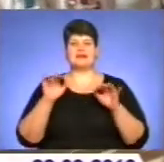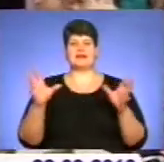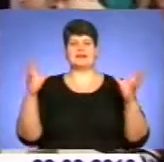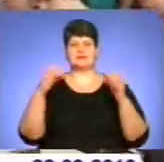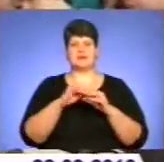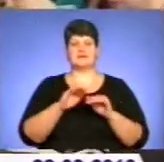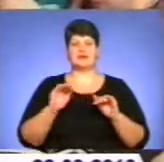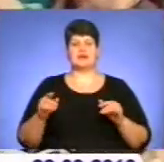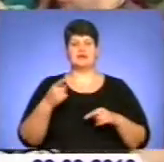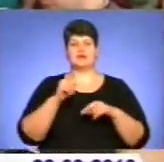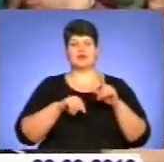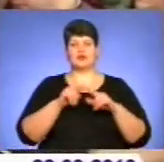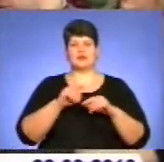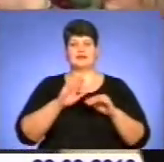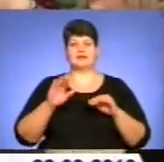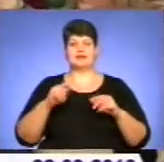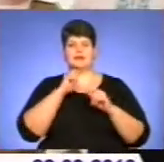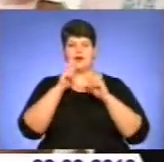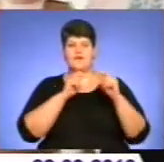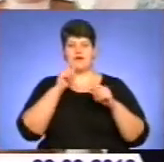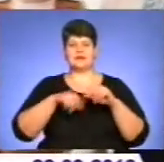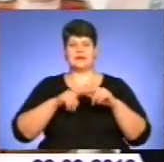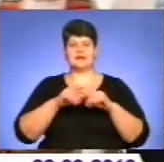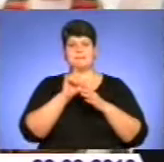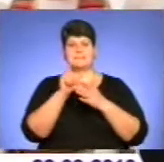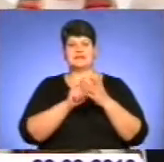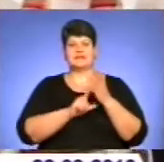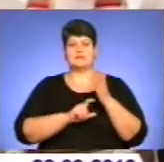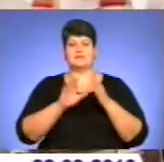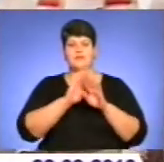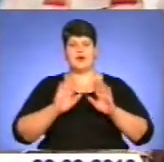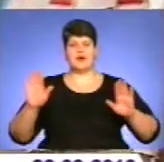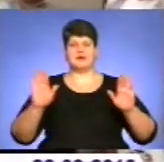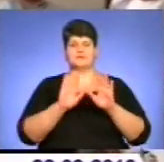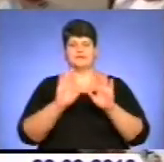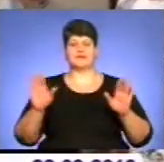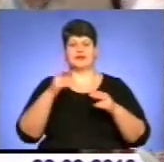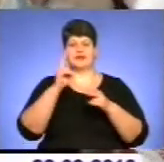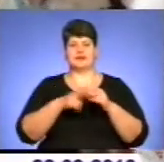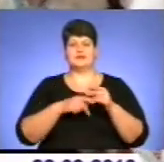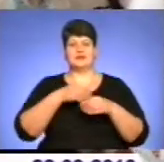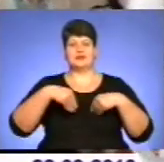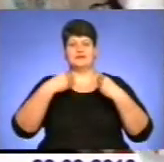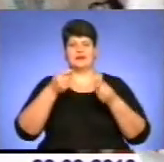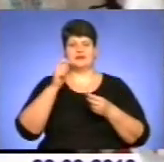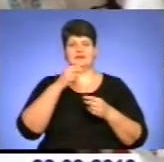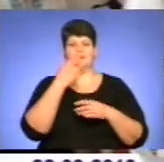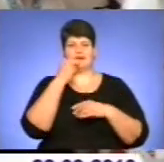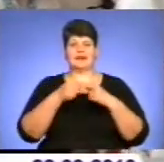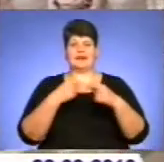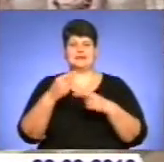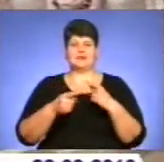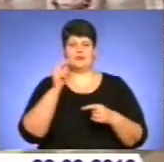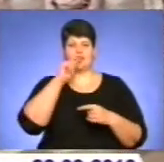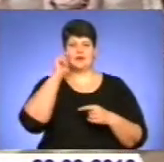та їх родини. Діти дарували рідним пісні та поезії. На завершенні свята усіх частували традиційними українськими наїдками